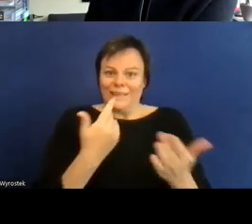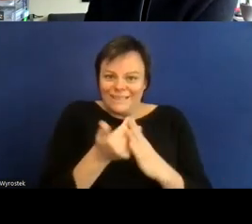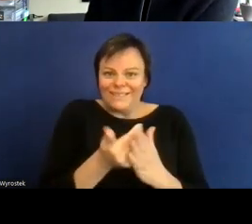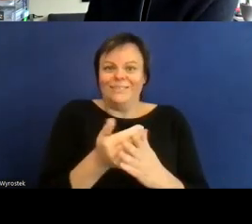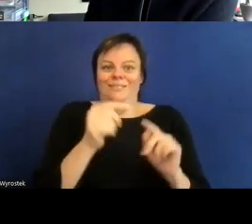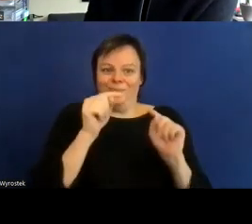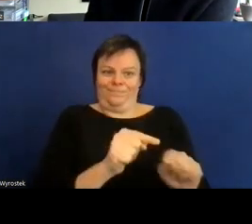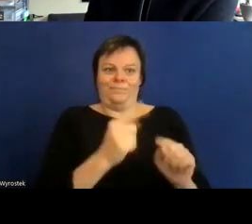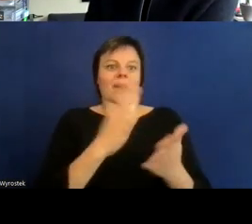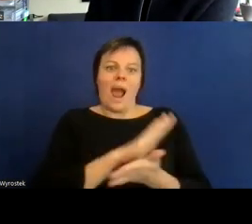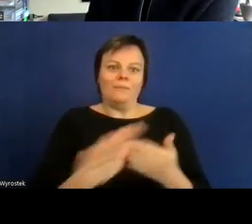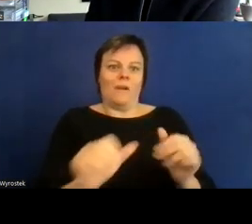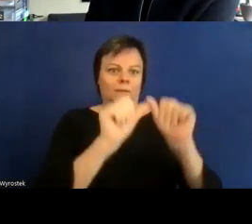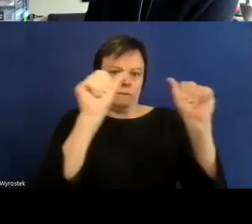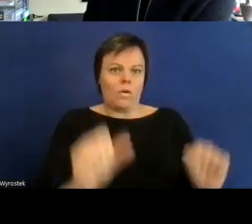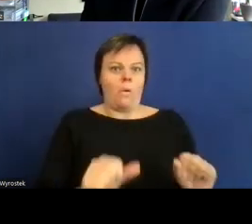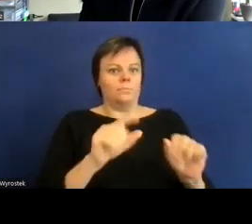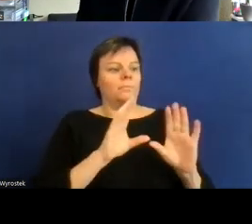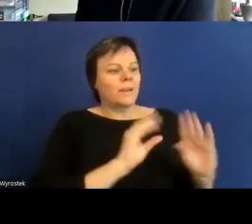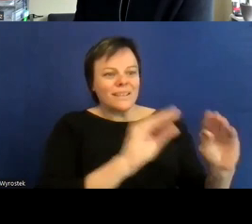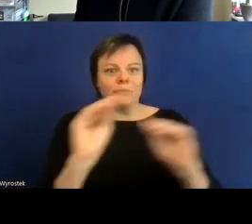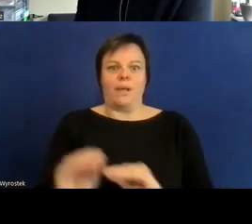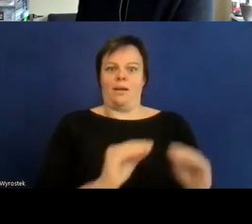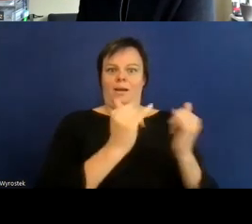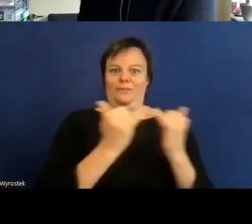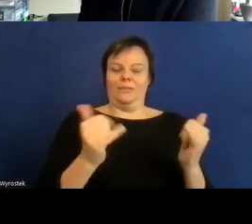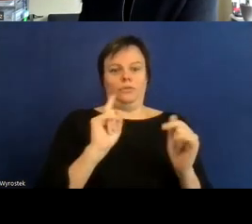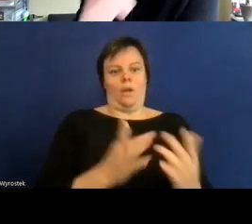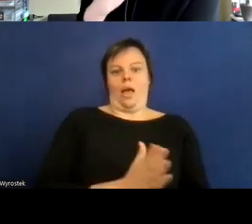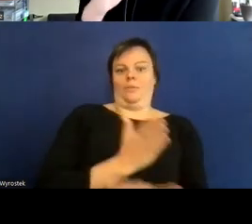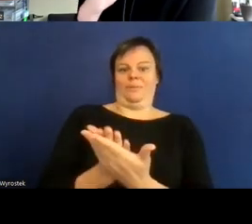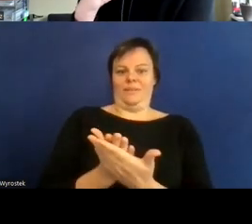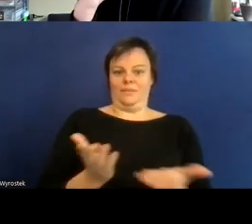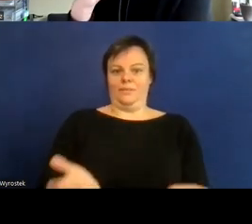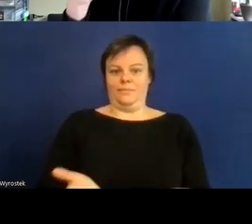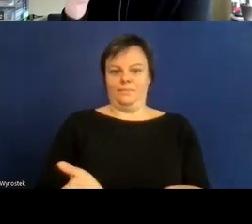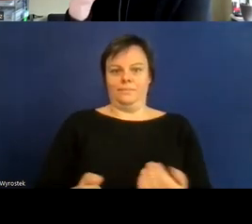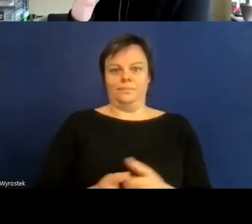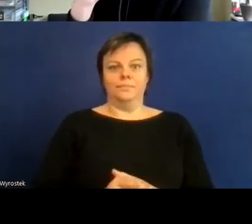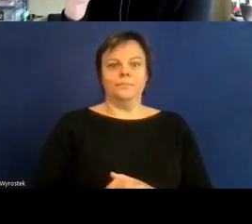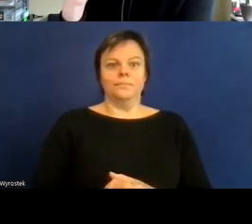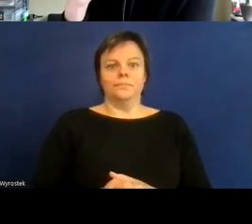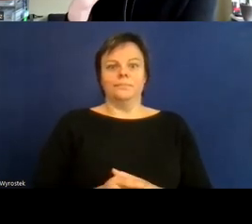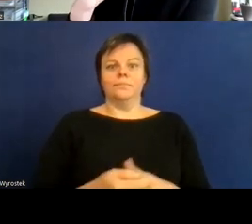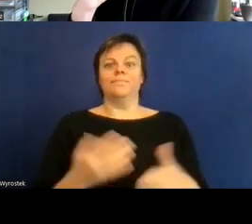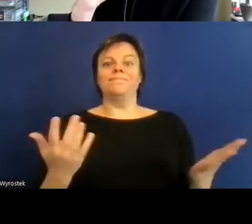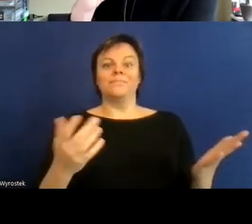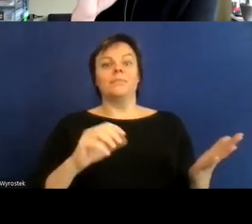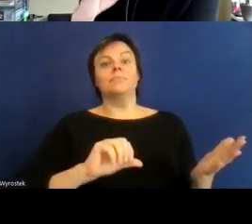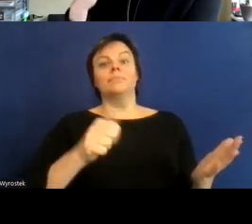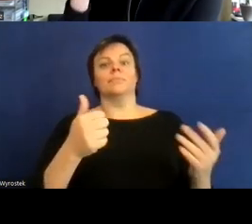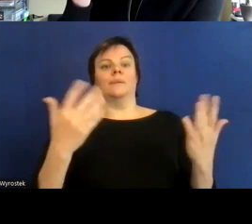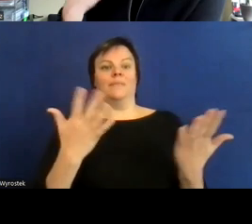Schriftvergrößerungen Untertitel und dann vor allem dass wir eben Daten aufbereiten dass sie